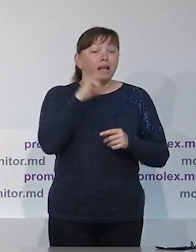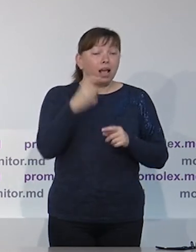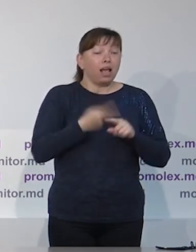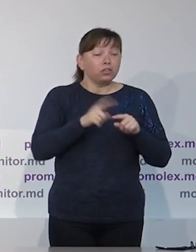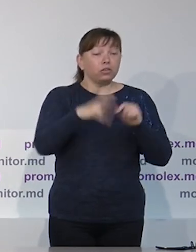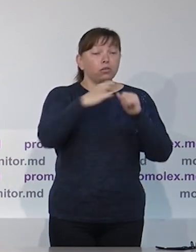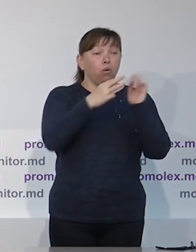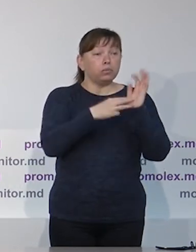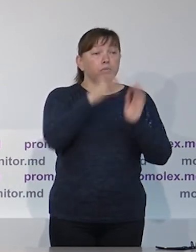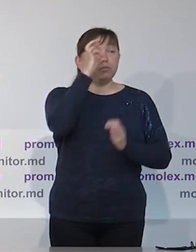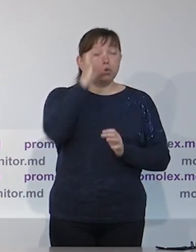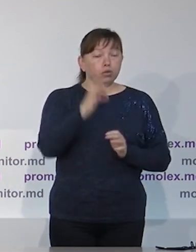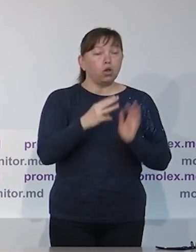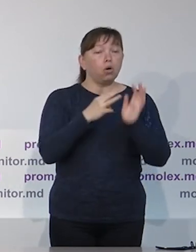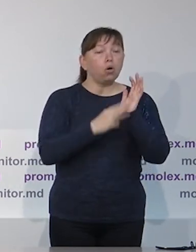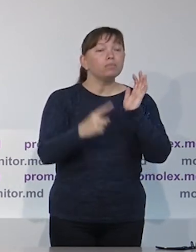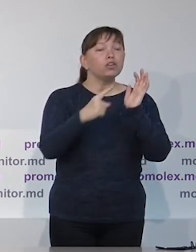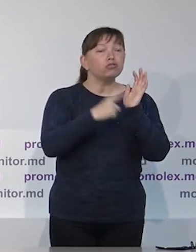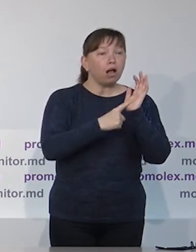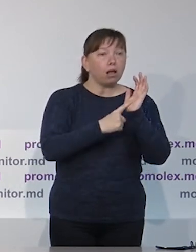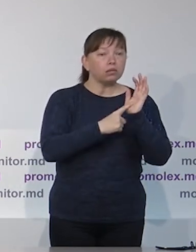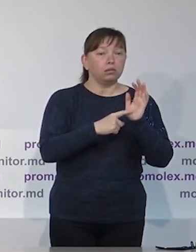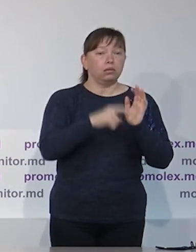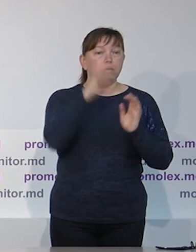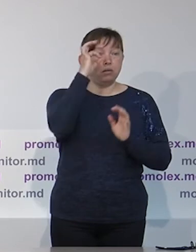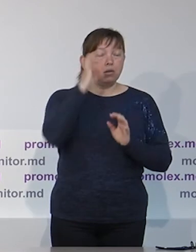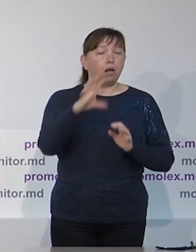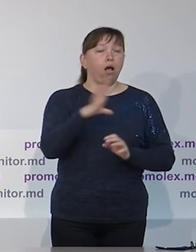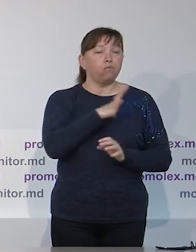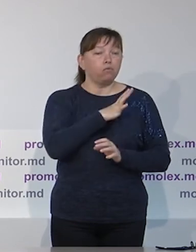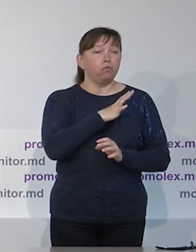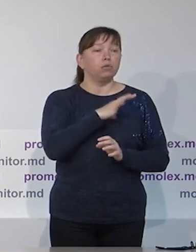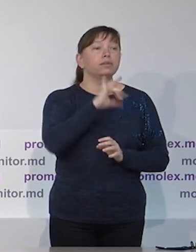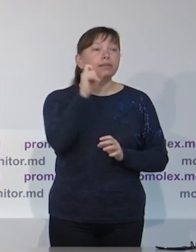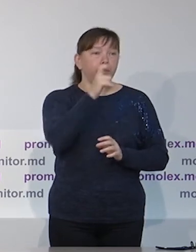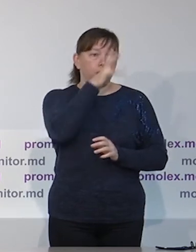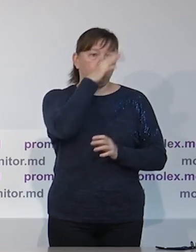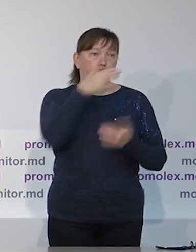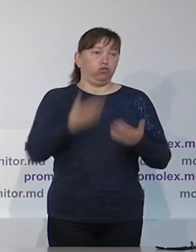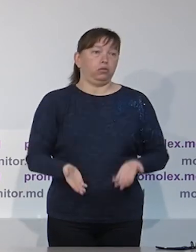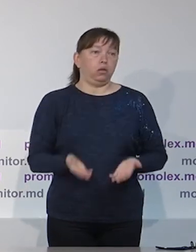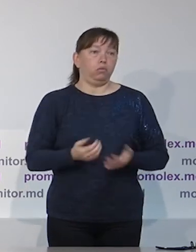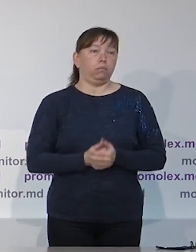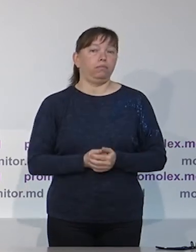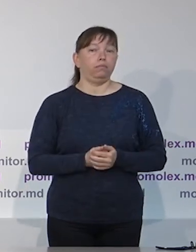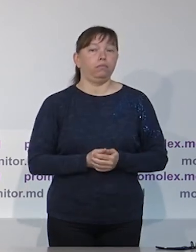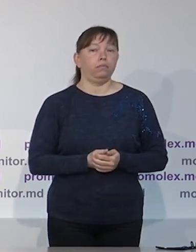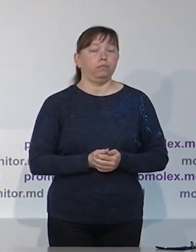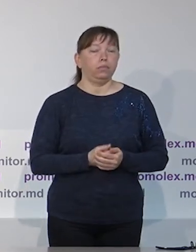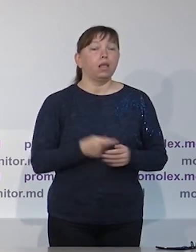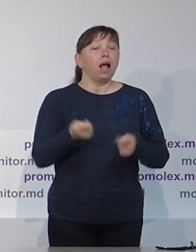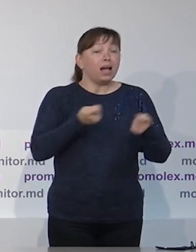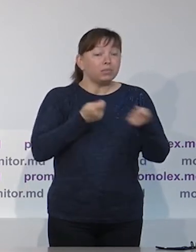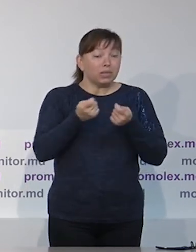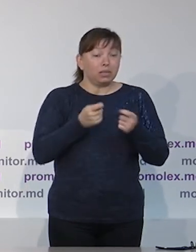в 18% избирательных бюро национального уровня не было ни одного члена от